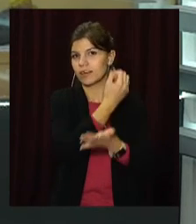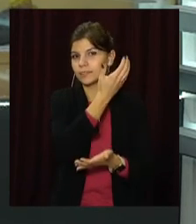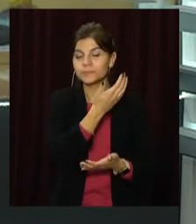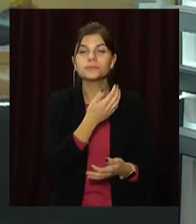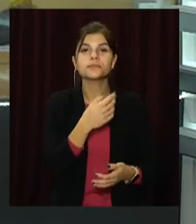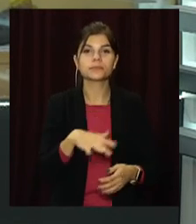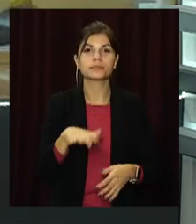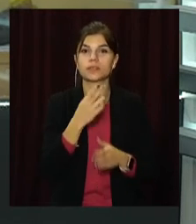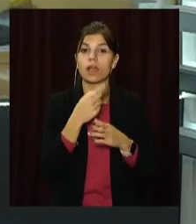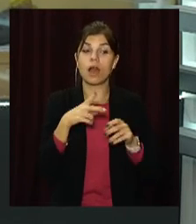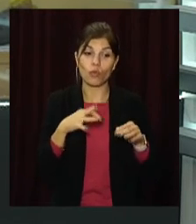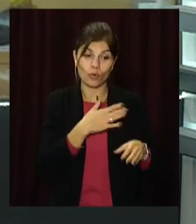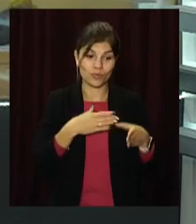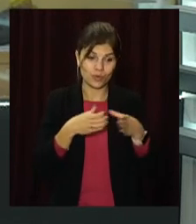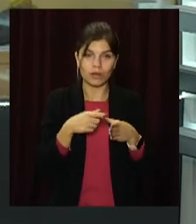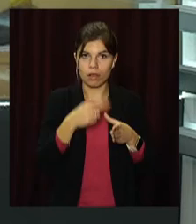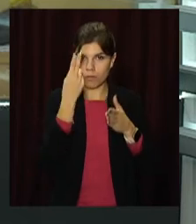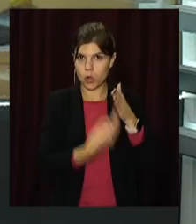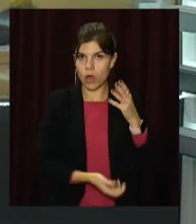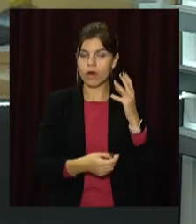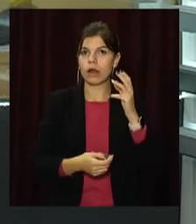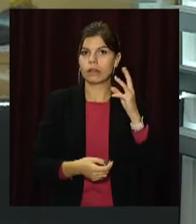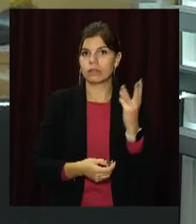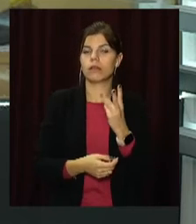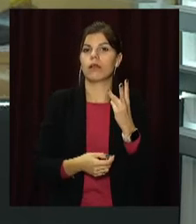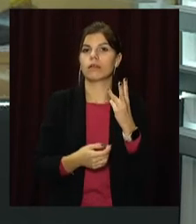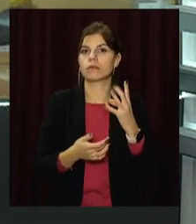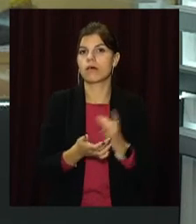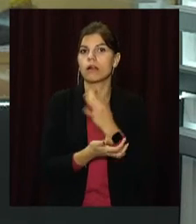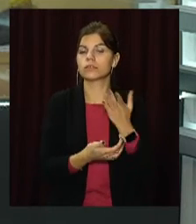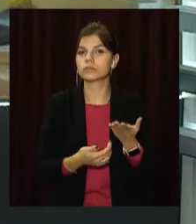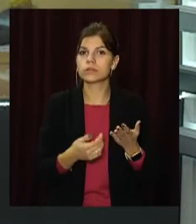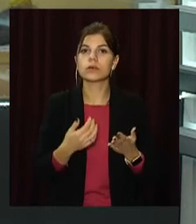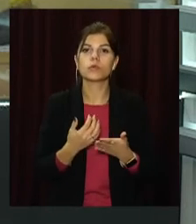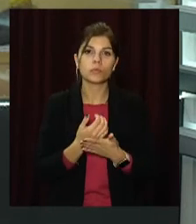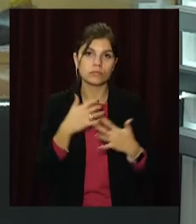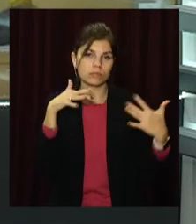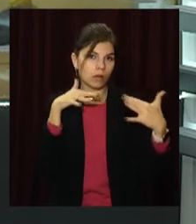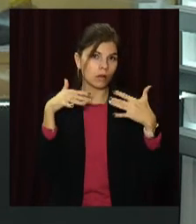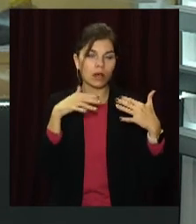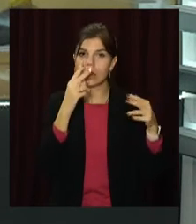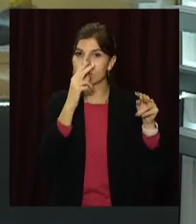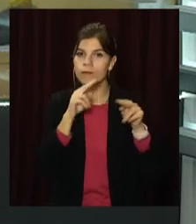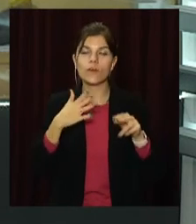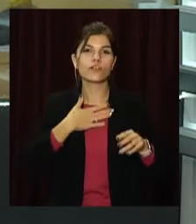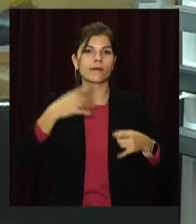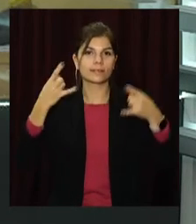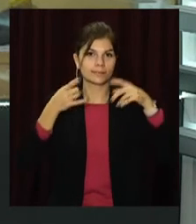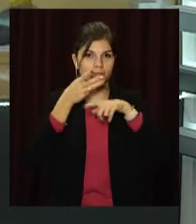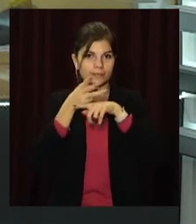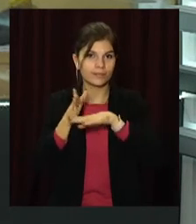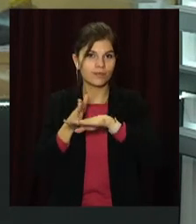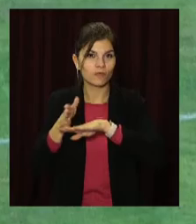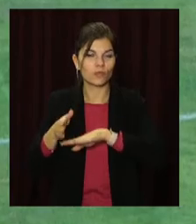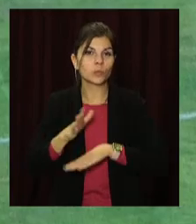Грицая ця поразка стала третєю поспіль у першій лізі чемпіонату України. За ходом поєдинку стежив наш В'ячеслав Куліш.